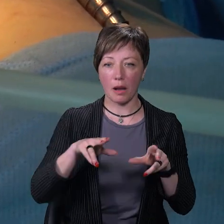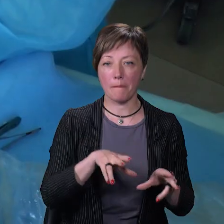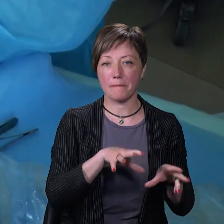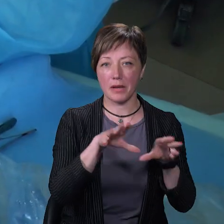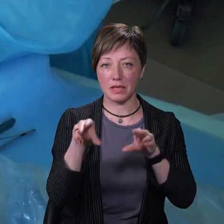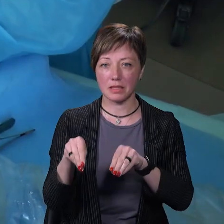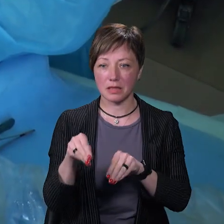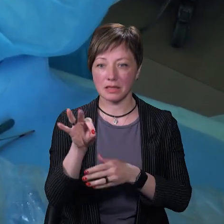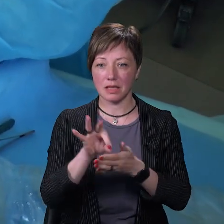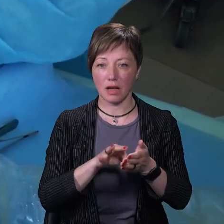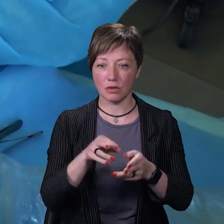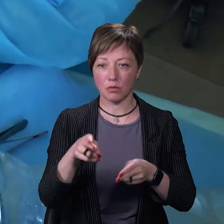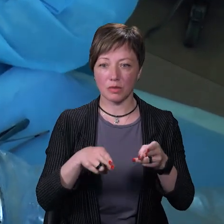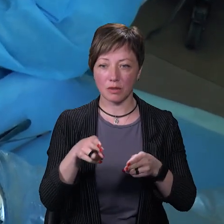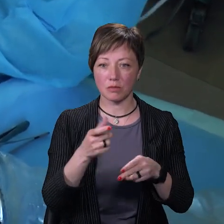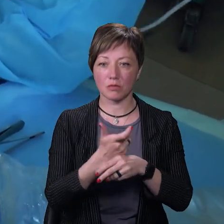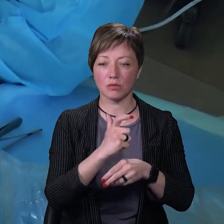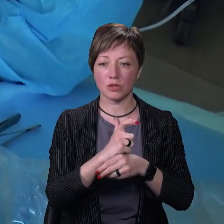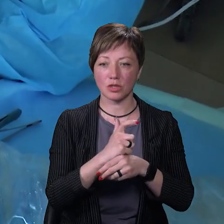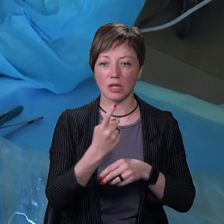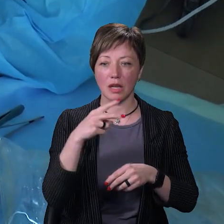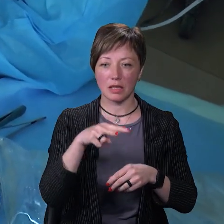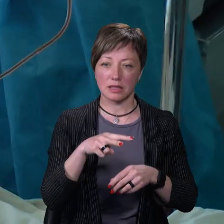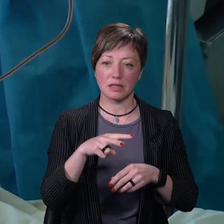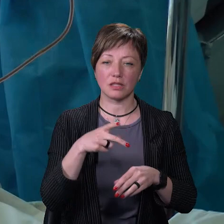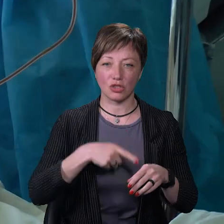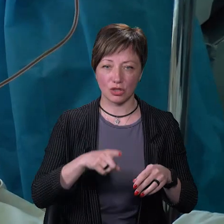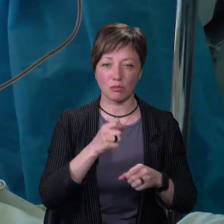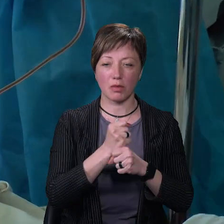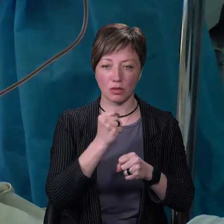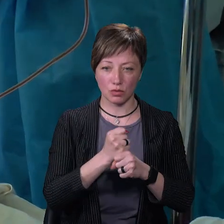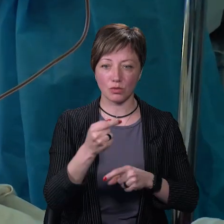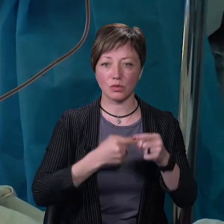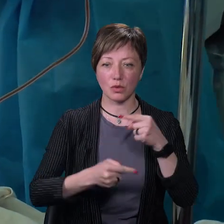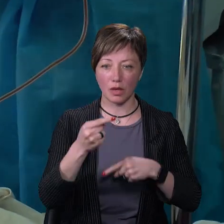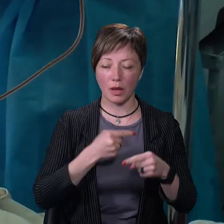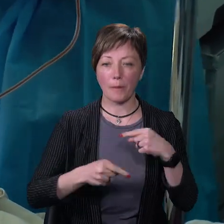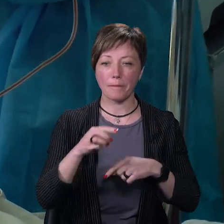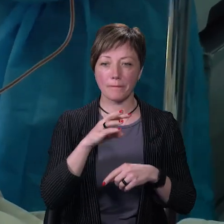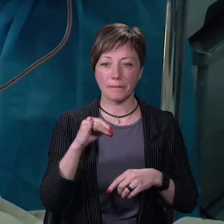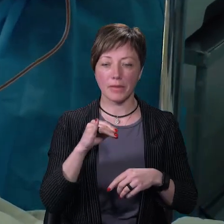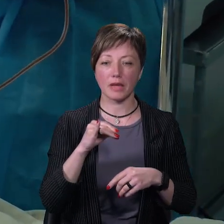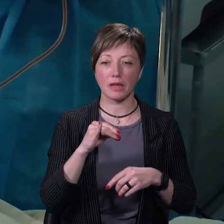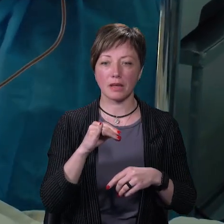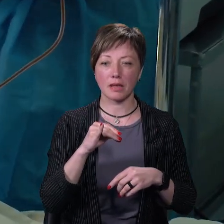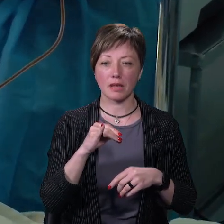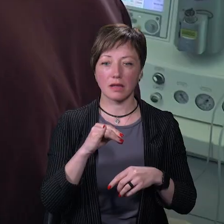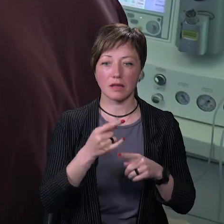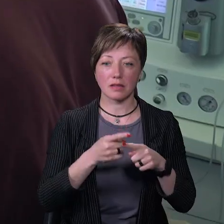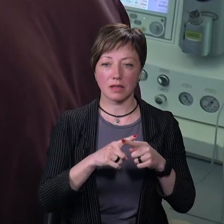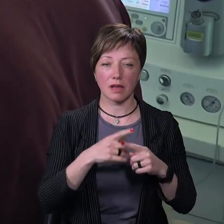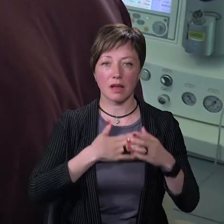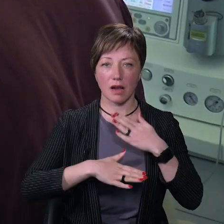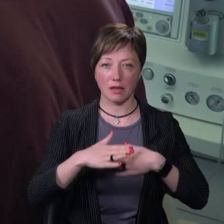зразу на операційному столі, вже більше літра сечі нерка дала, тобто нерка працює, і ми раннім післяопераційним етапом